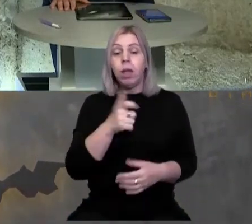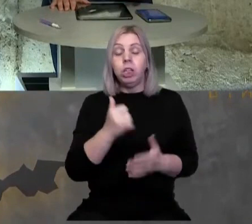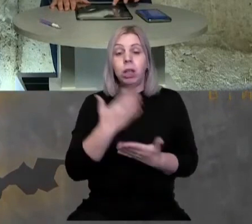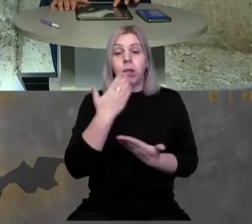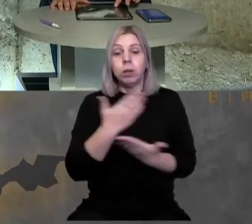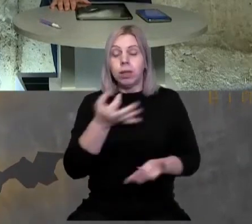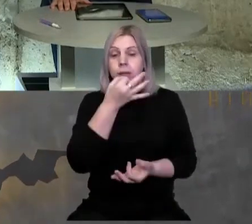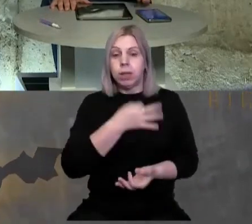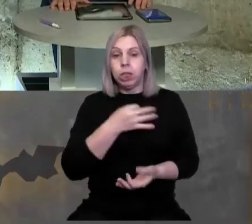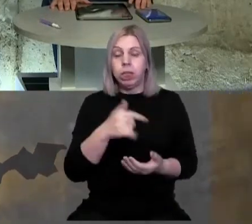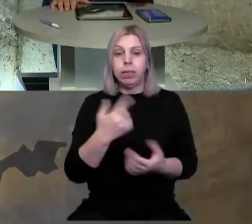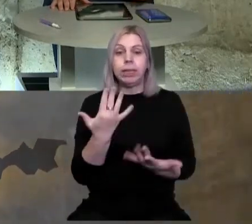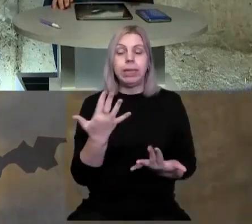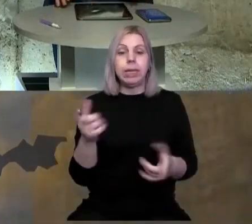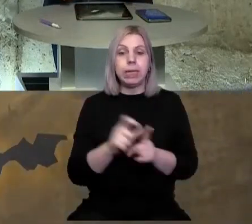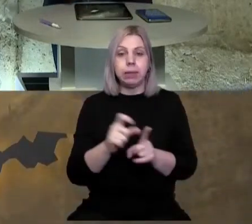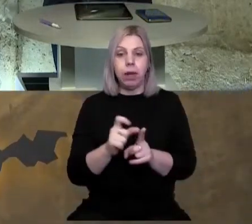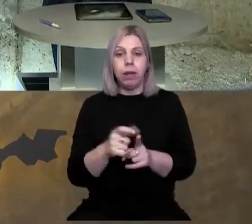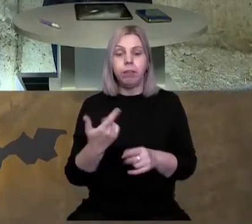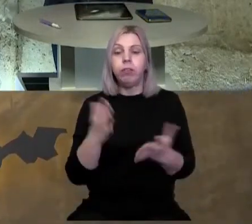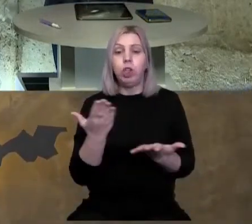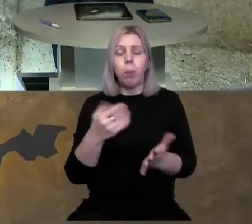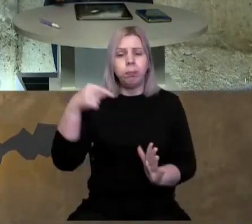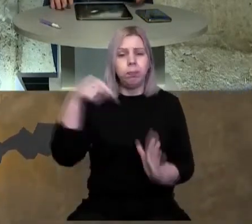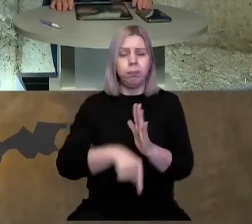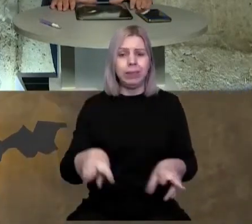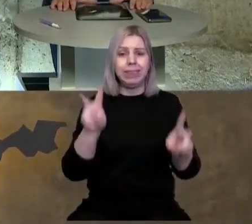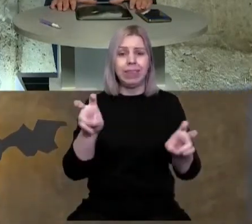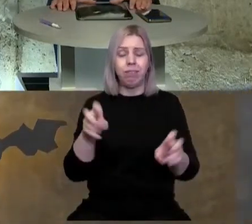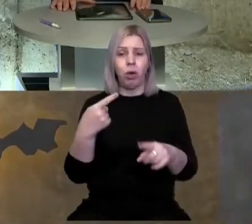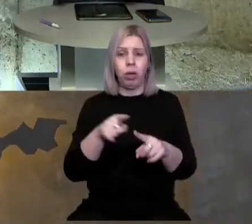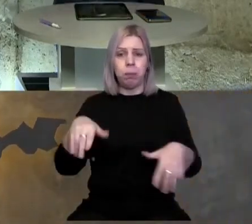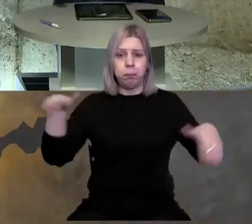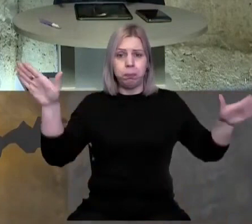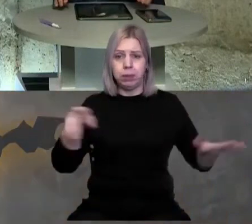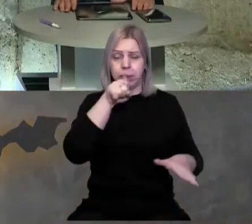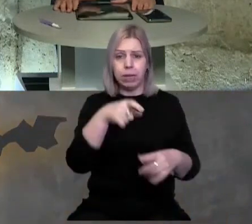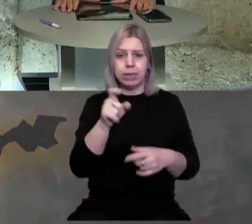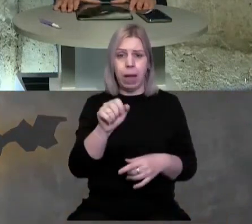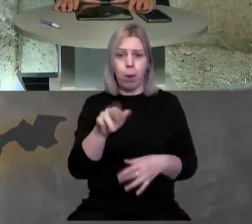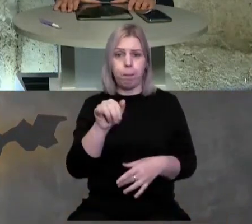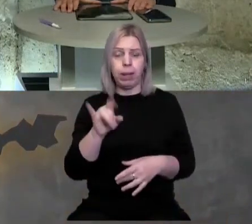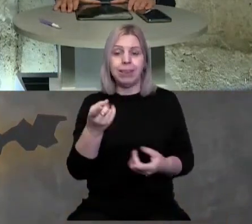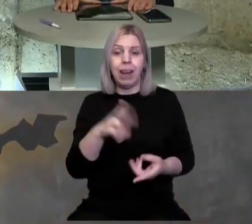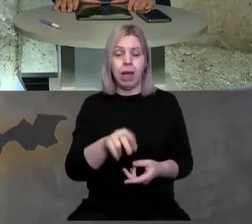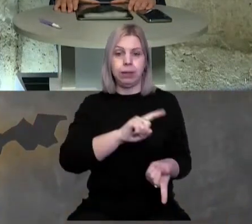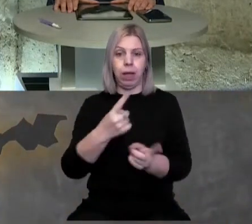наостанок, скажіть, будь ласка, можливо, кілька слів, тоді у чому загалом символізм Турла на замку Паланок для